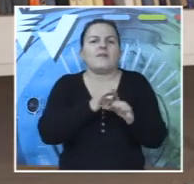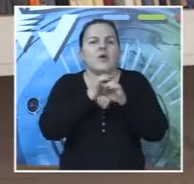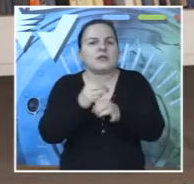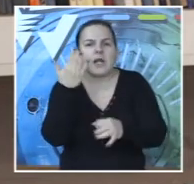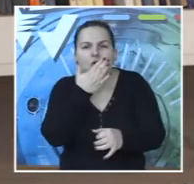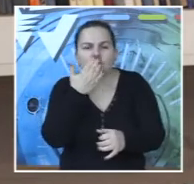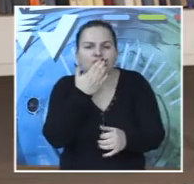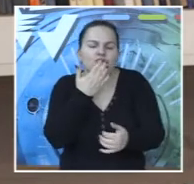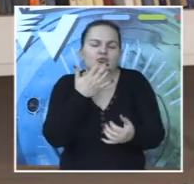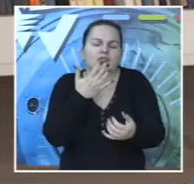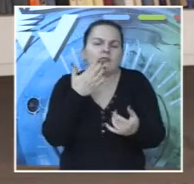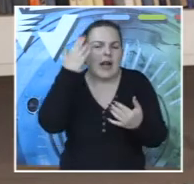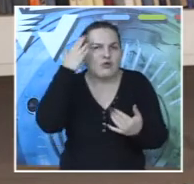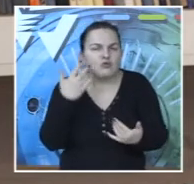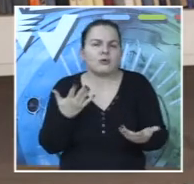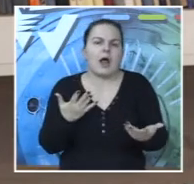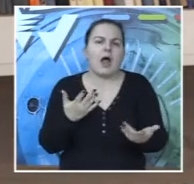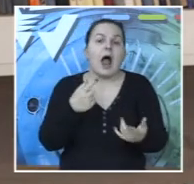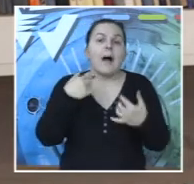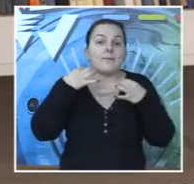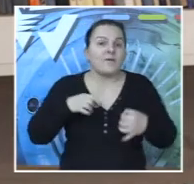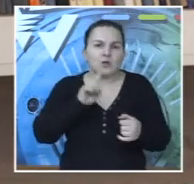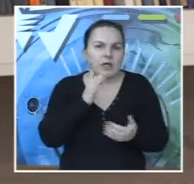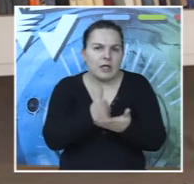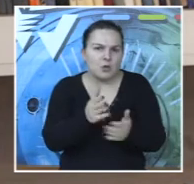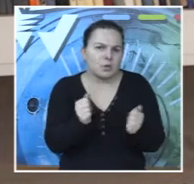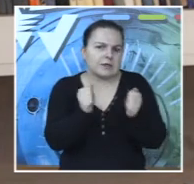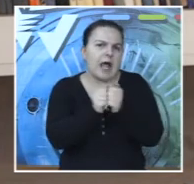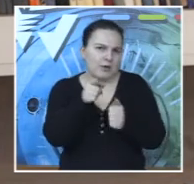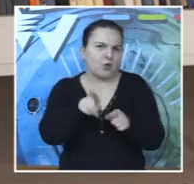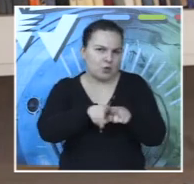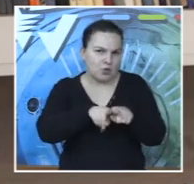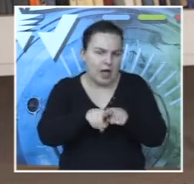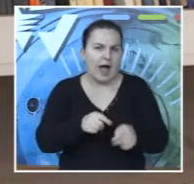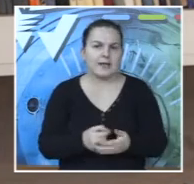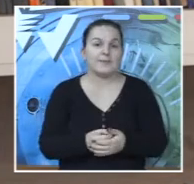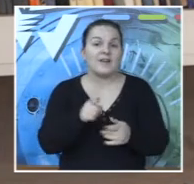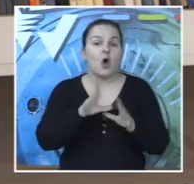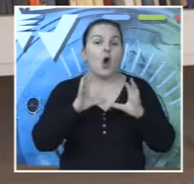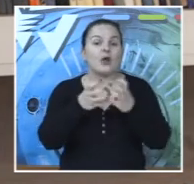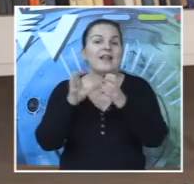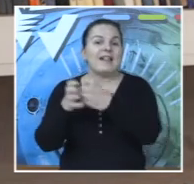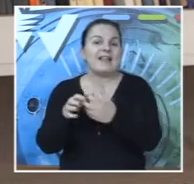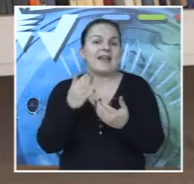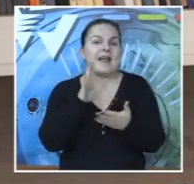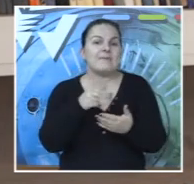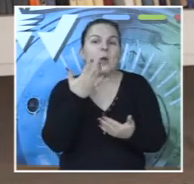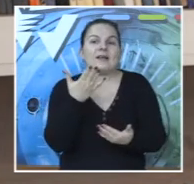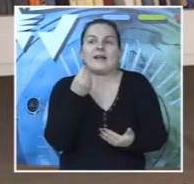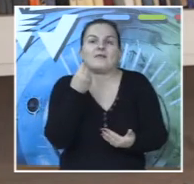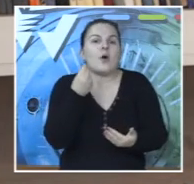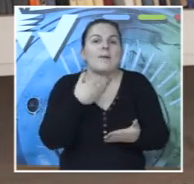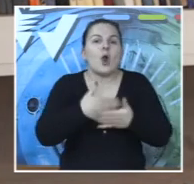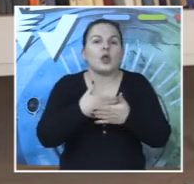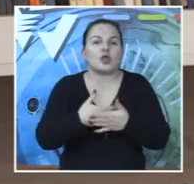oni će povesti računa o njemu, iako možda nisu tu profesori, iako možda nisu roditelji, opet kažem da je odeljenje zaista imalo